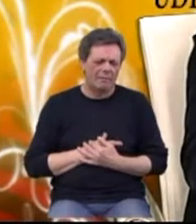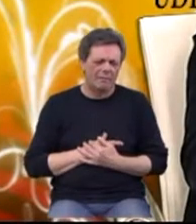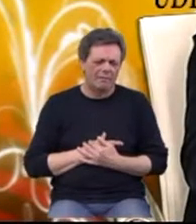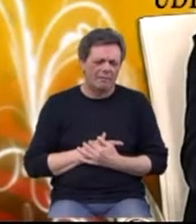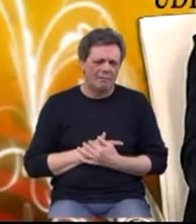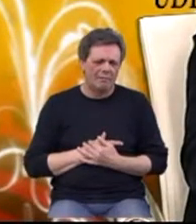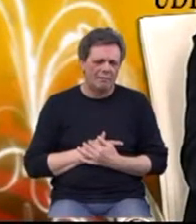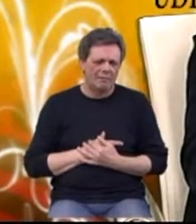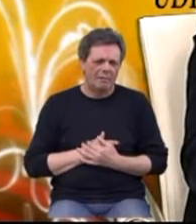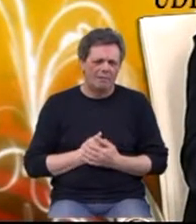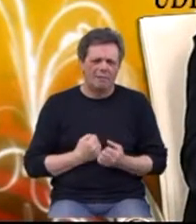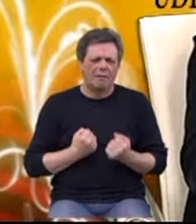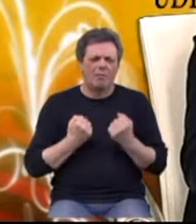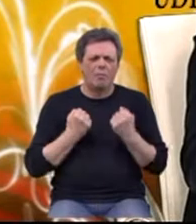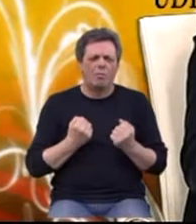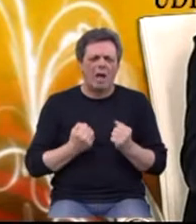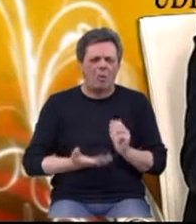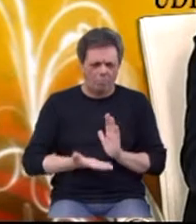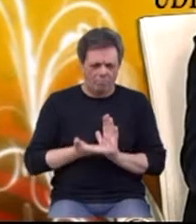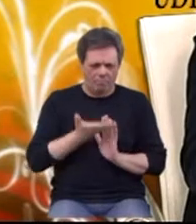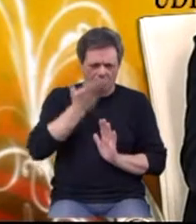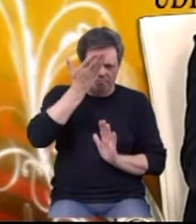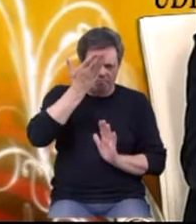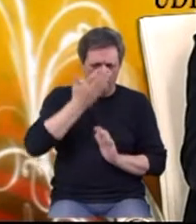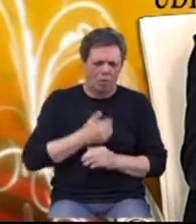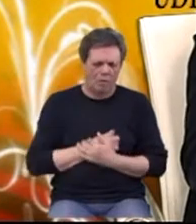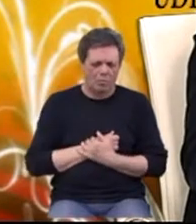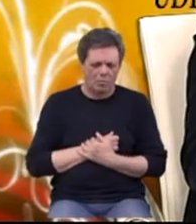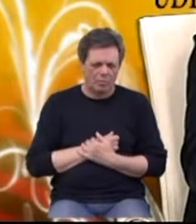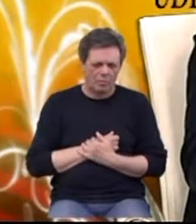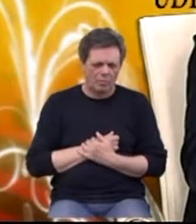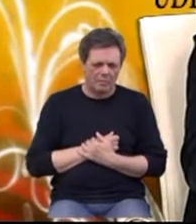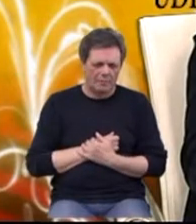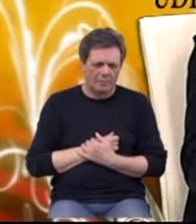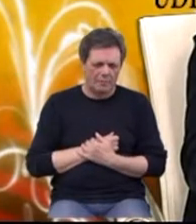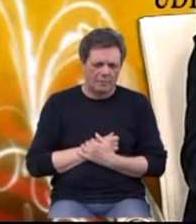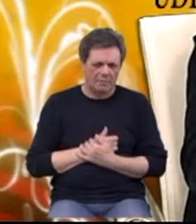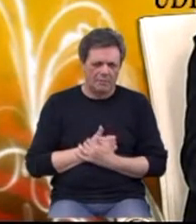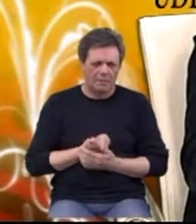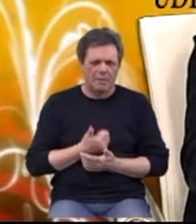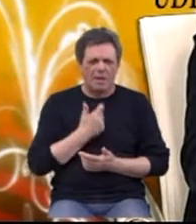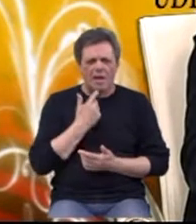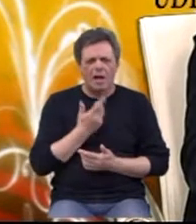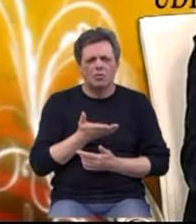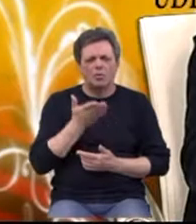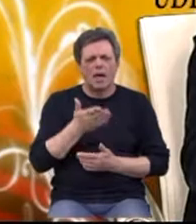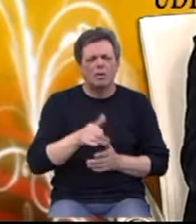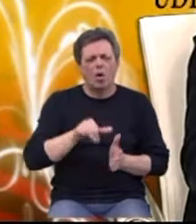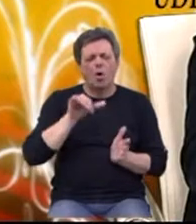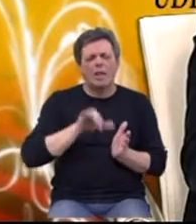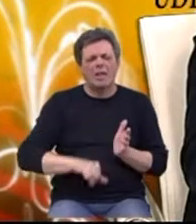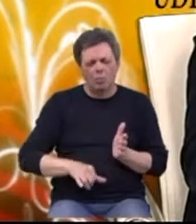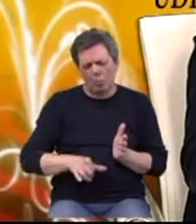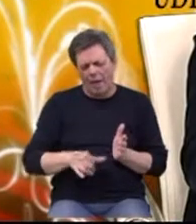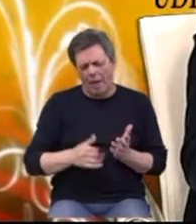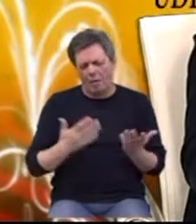jako velikom porastu i kažu da je to kiruška grana